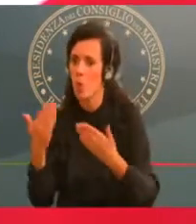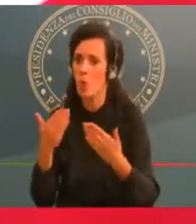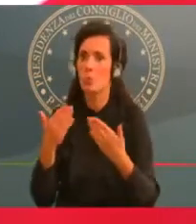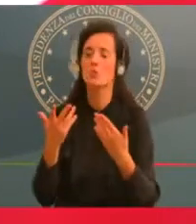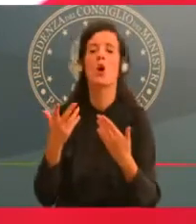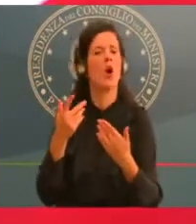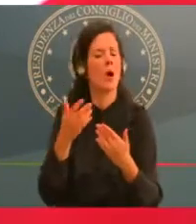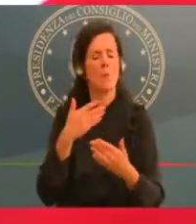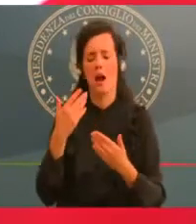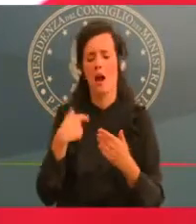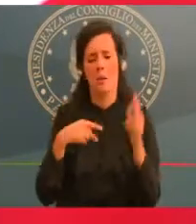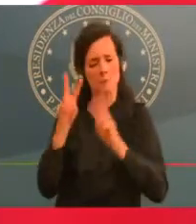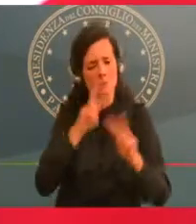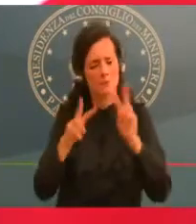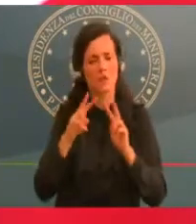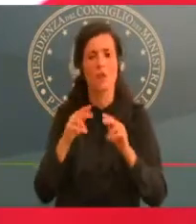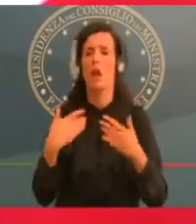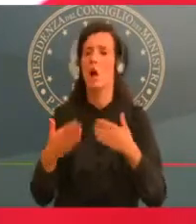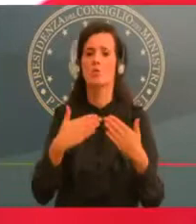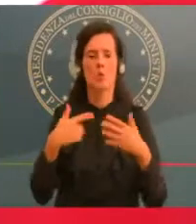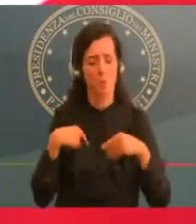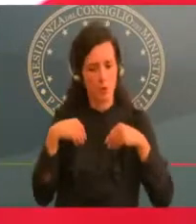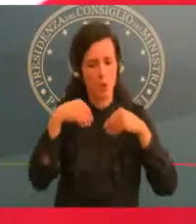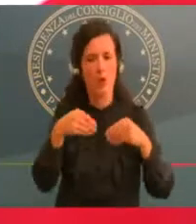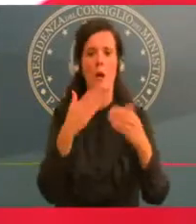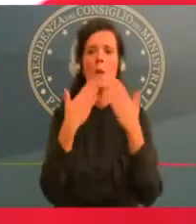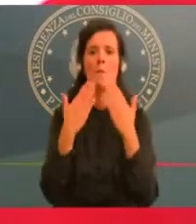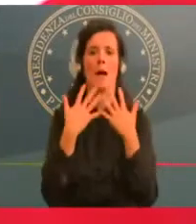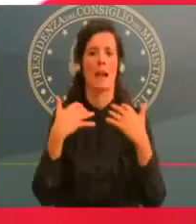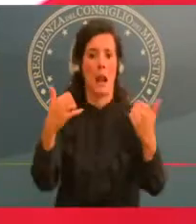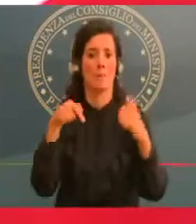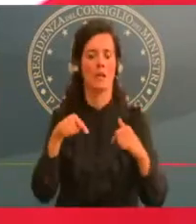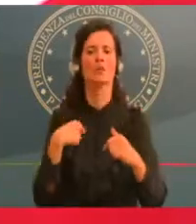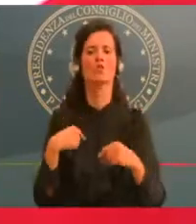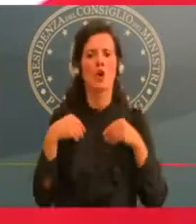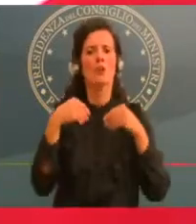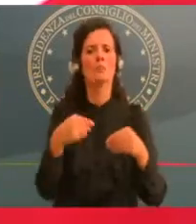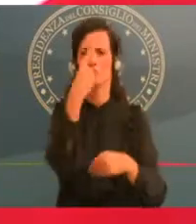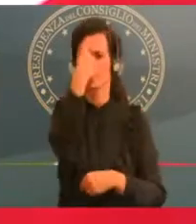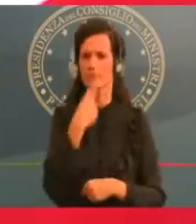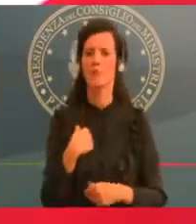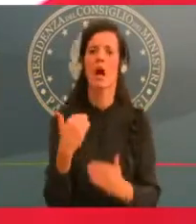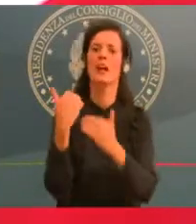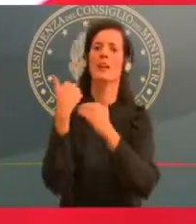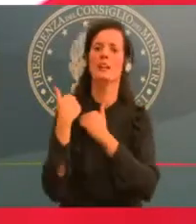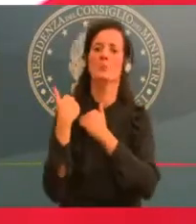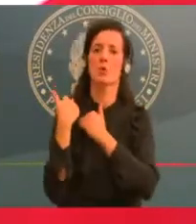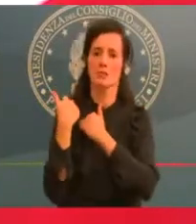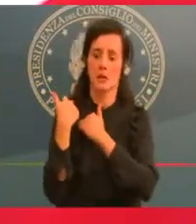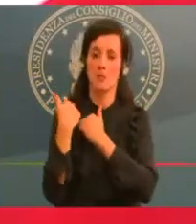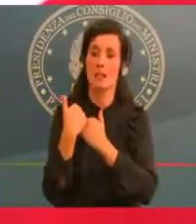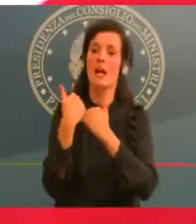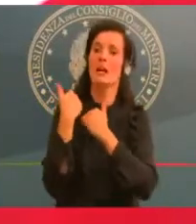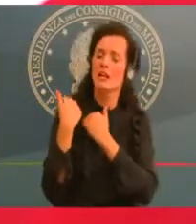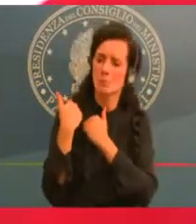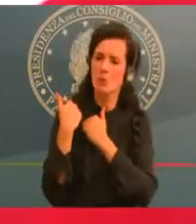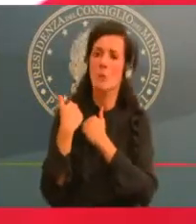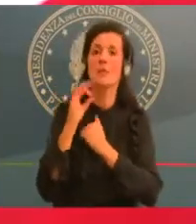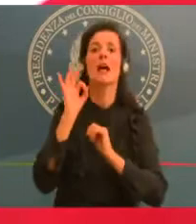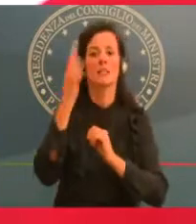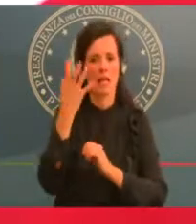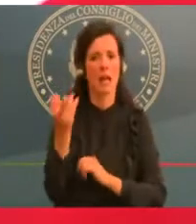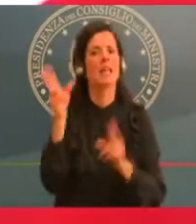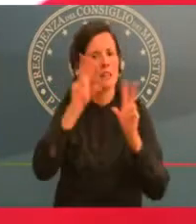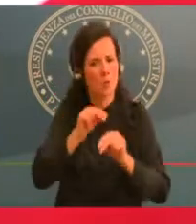anche per un ulteriore scostamento, ma non l'abbiamo ancora deciso perché per adesso abbiamo stanziamenti a quanto mi viene anticipato